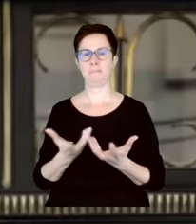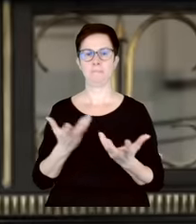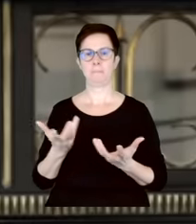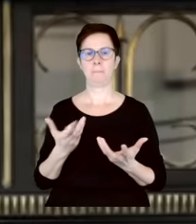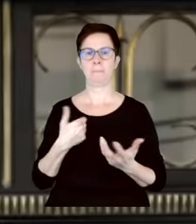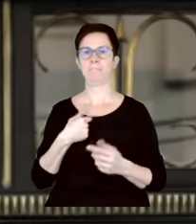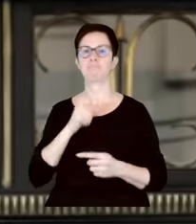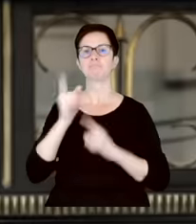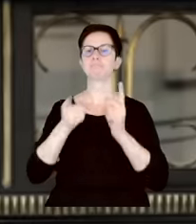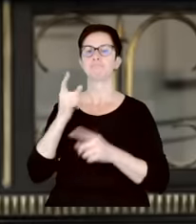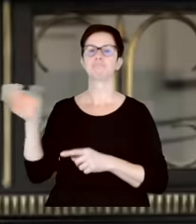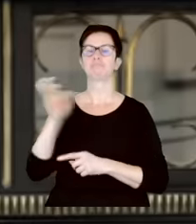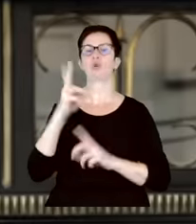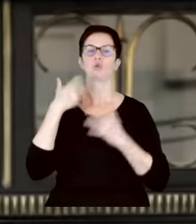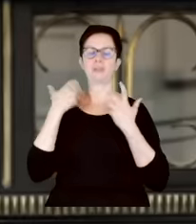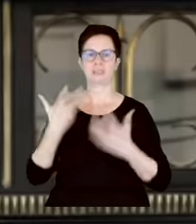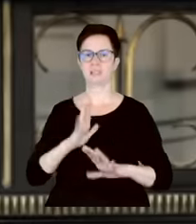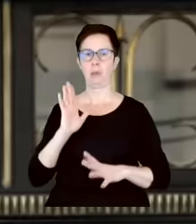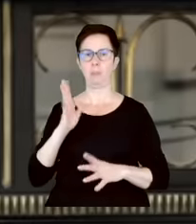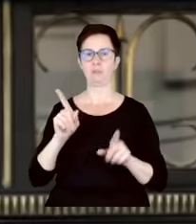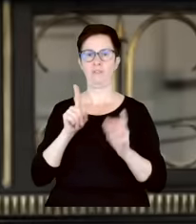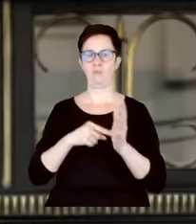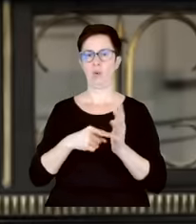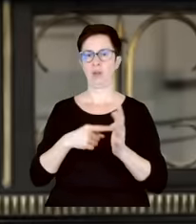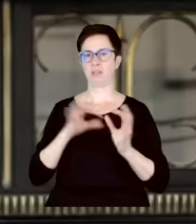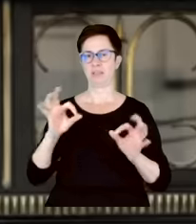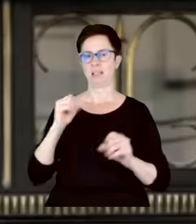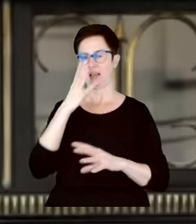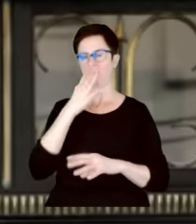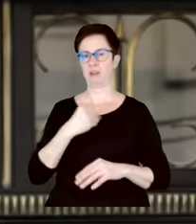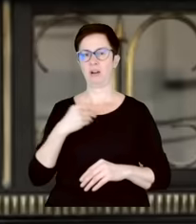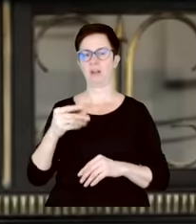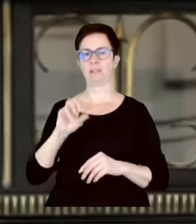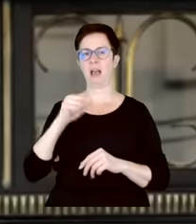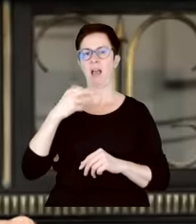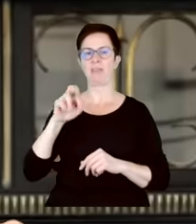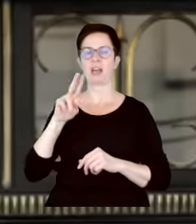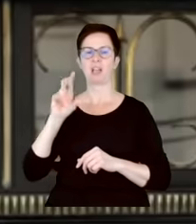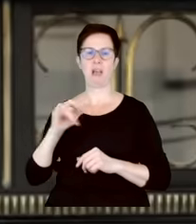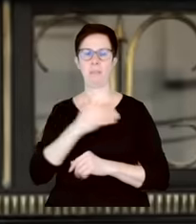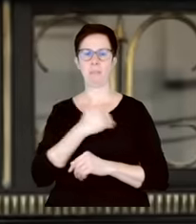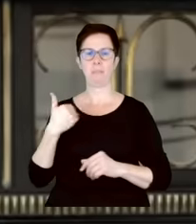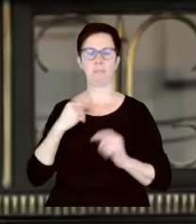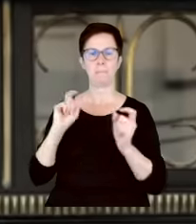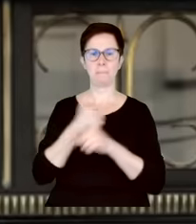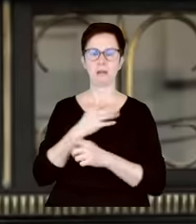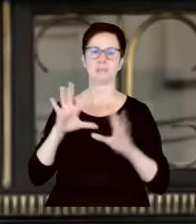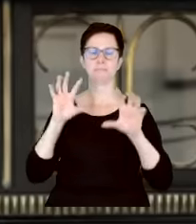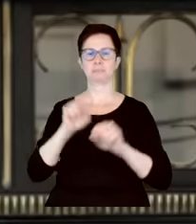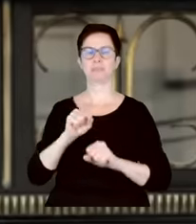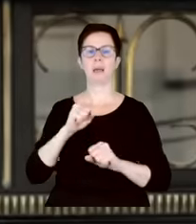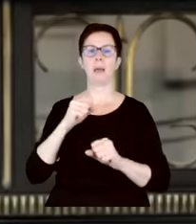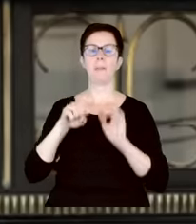potem dochodzi do takich sytuacji jak właśnie anarchizacja państwa polskiego i przejęcie mediów publicznych, potem konflikt w sądzie